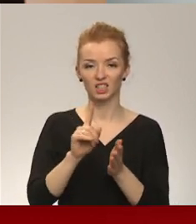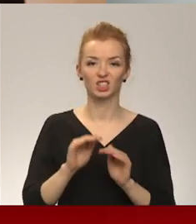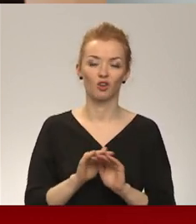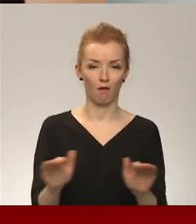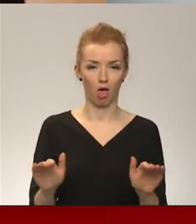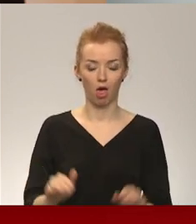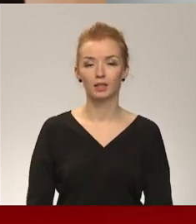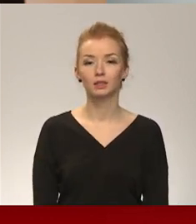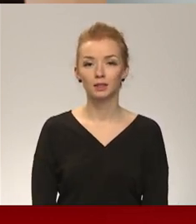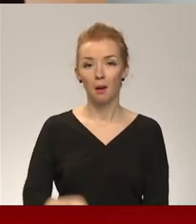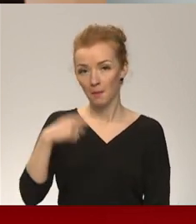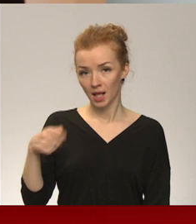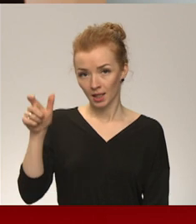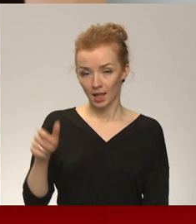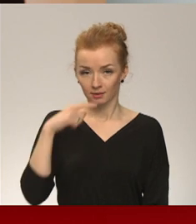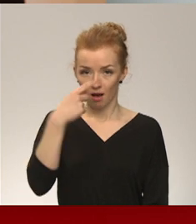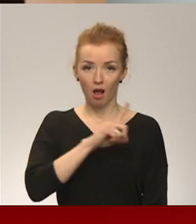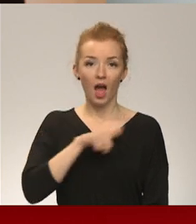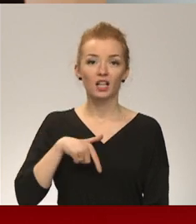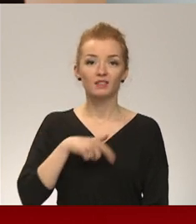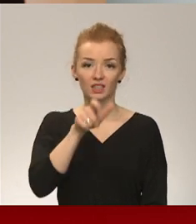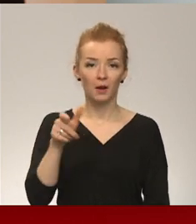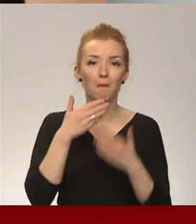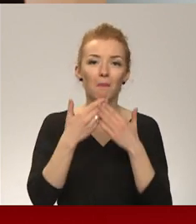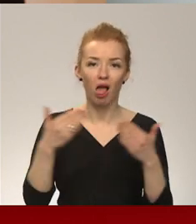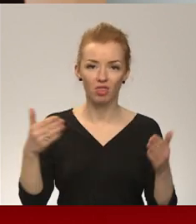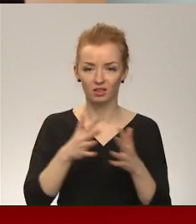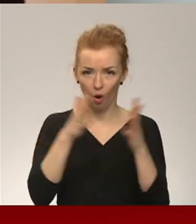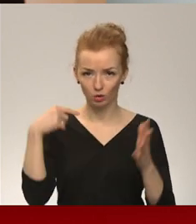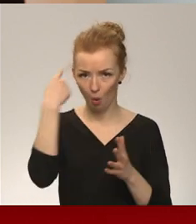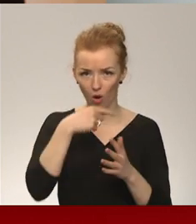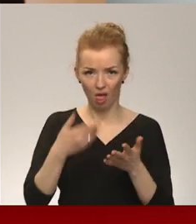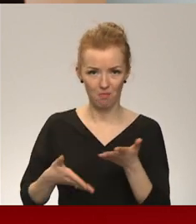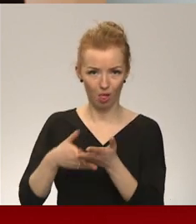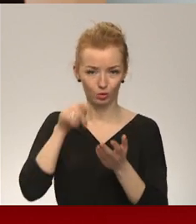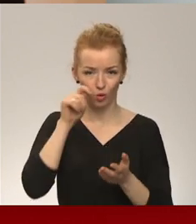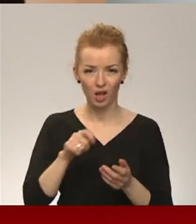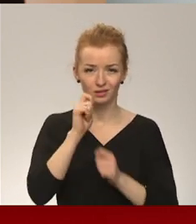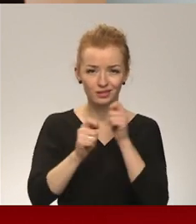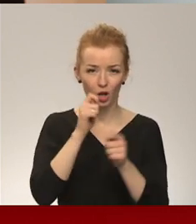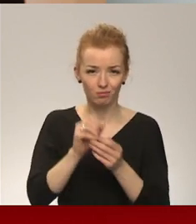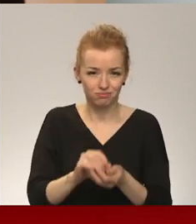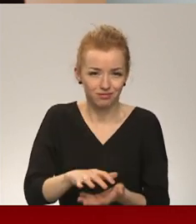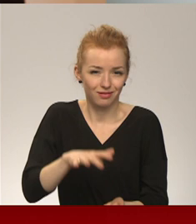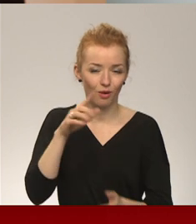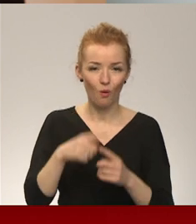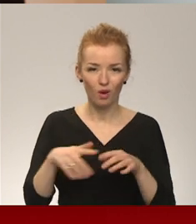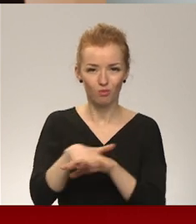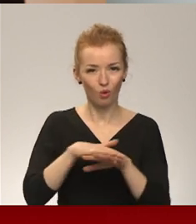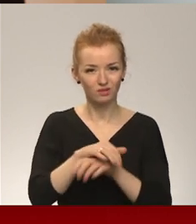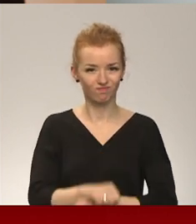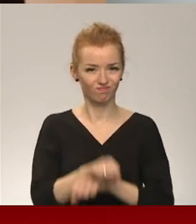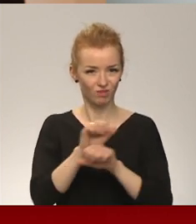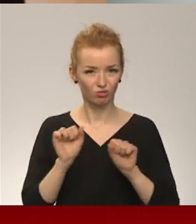prezidents arī pauž pateicību Latvijas cilvēkiem par lielo morālu atbalstu, kas sniegts Ukrainai, par ziedojumu vākšanu, par pulcēšanos demonstrācijās, aizstāvot